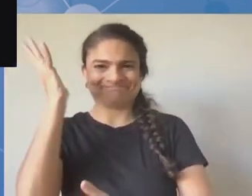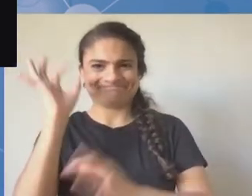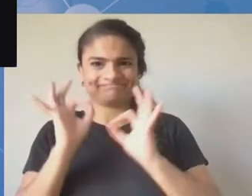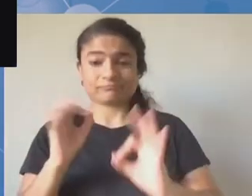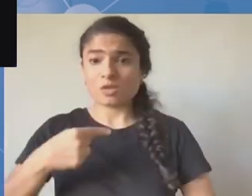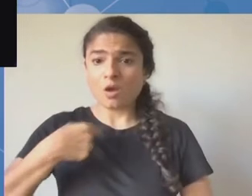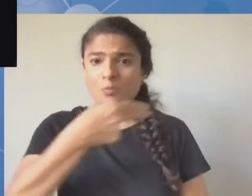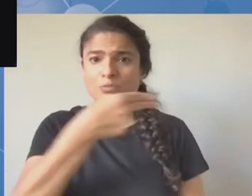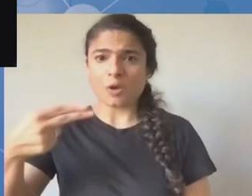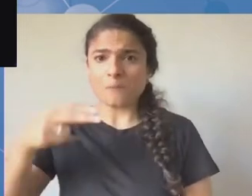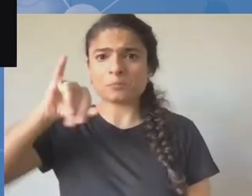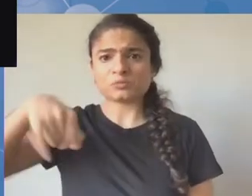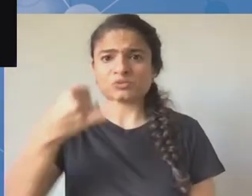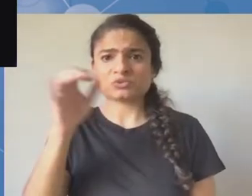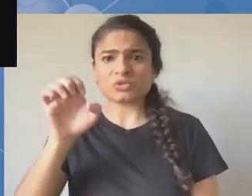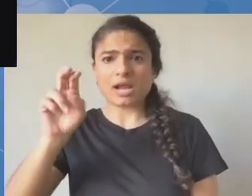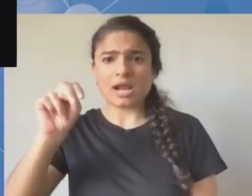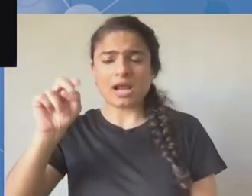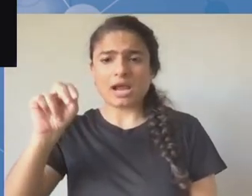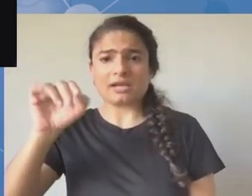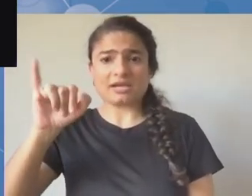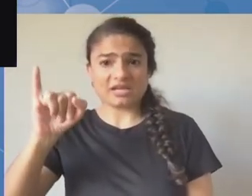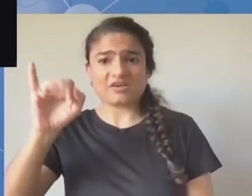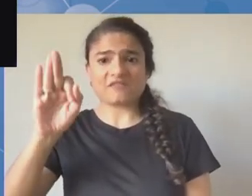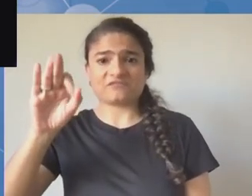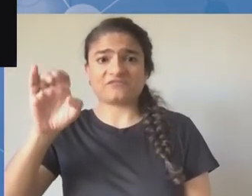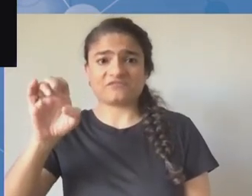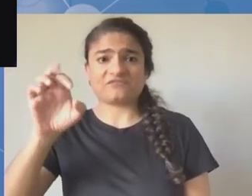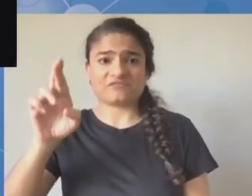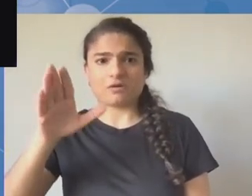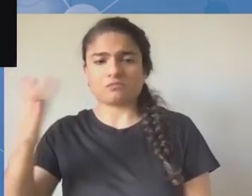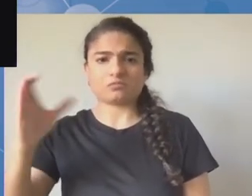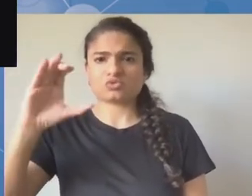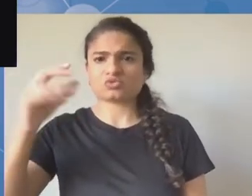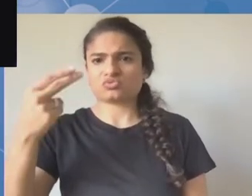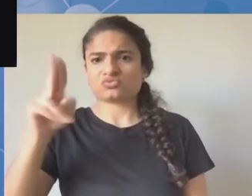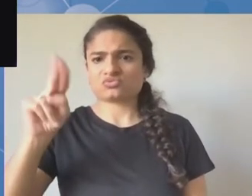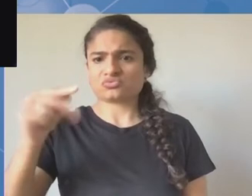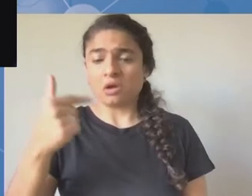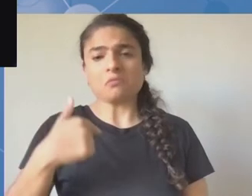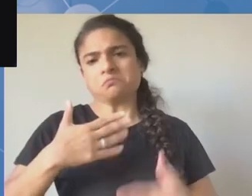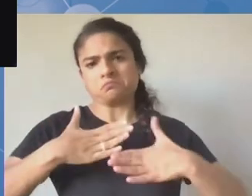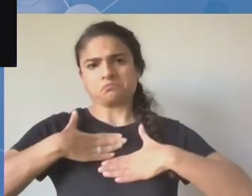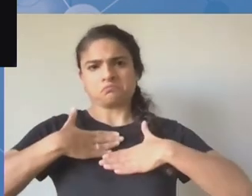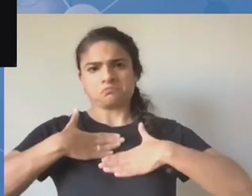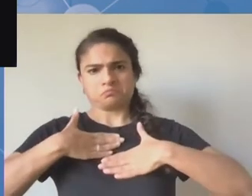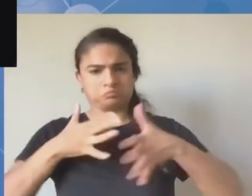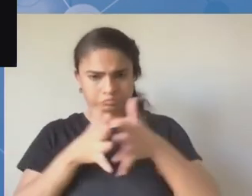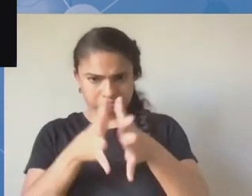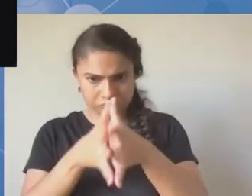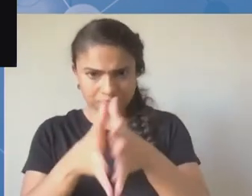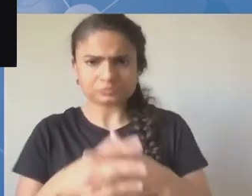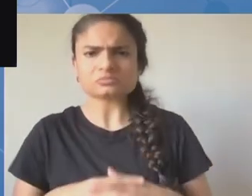wszystkim swoją wdzięczność i podziw dla wszystkich tych, którzy